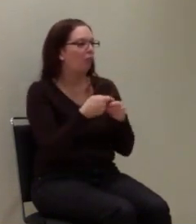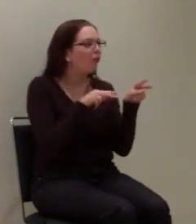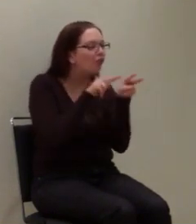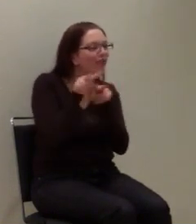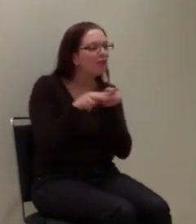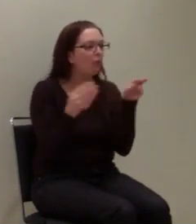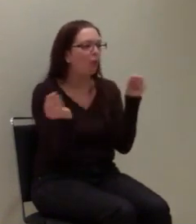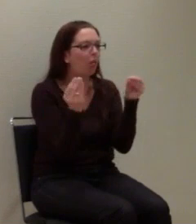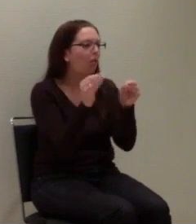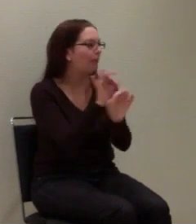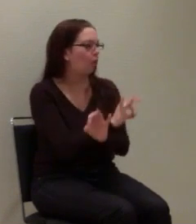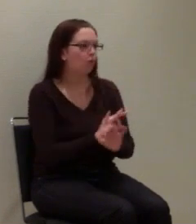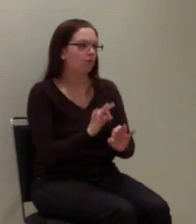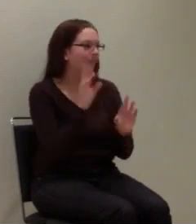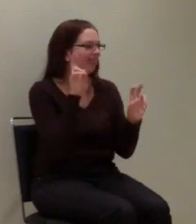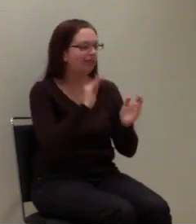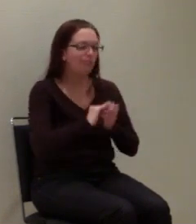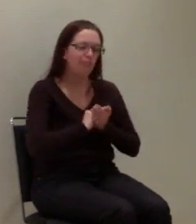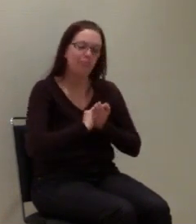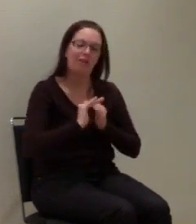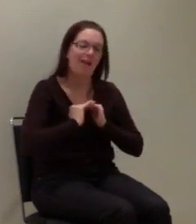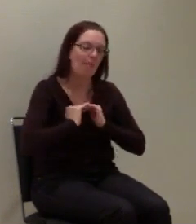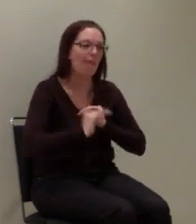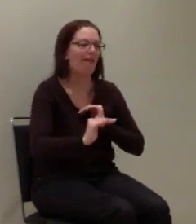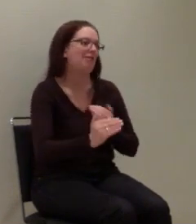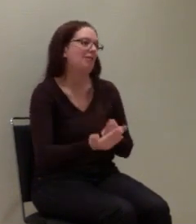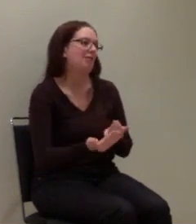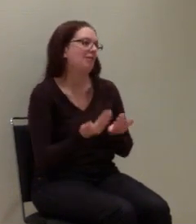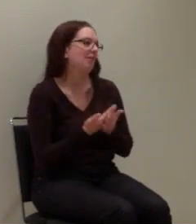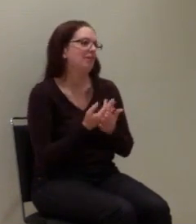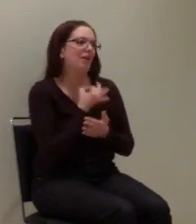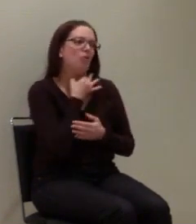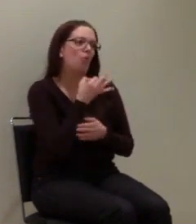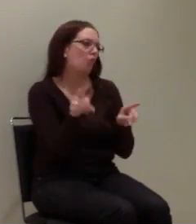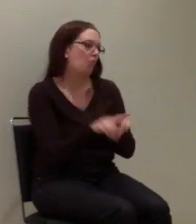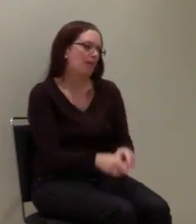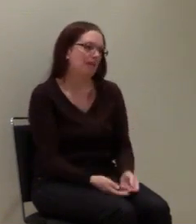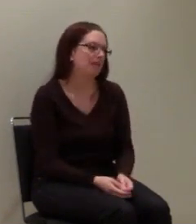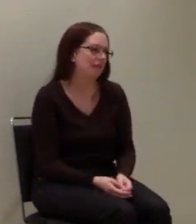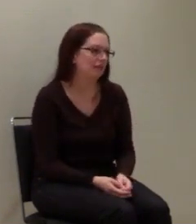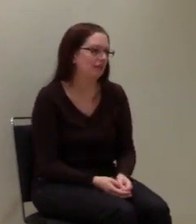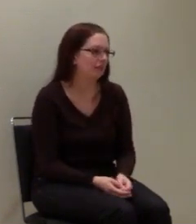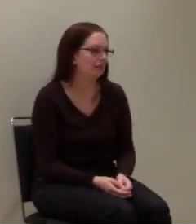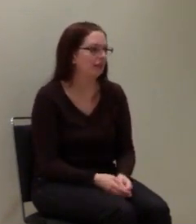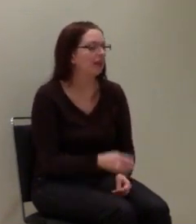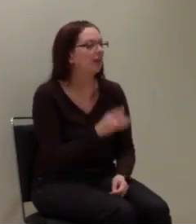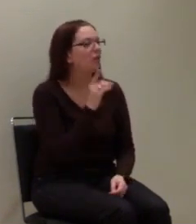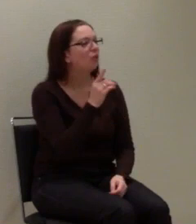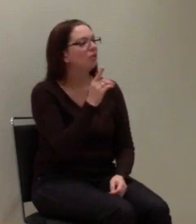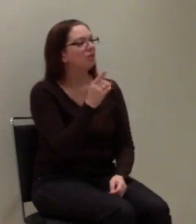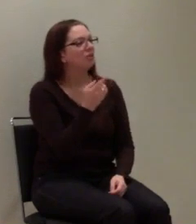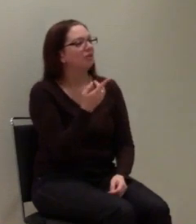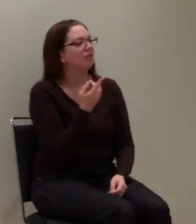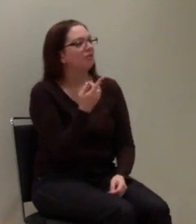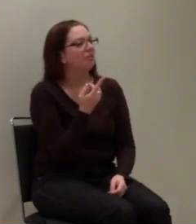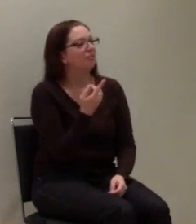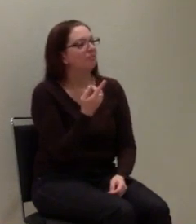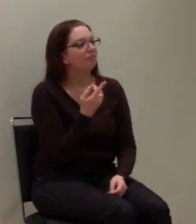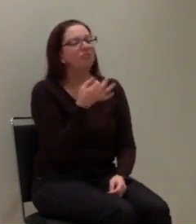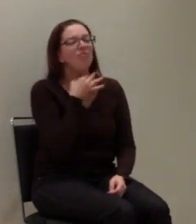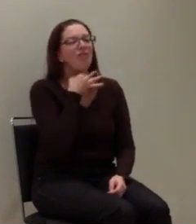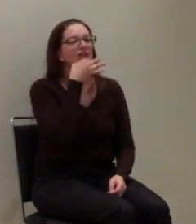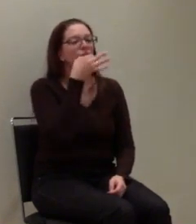irgendwelcher Art oder sonst irgendwas. Deswegen ist sie auch für den Notruf einsetzbar. Man darf, wenn es um den Notruf angeht, muss man wirklich die